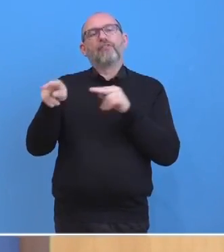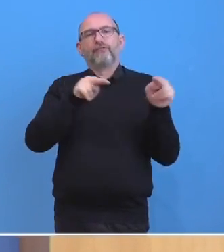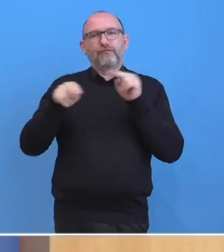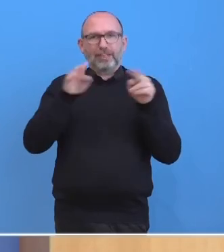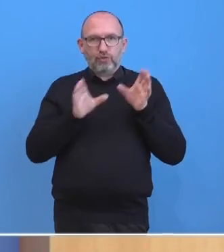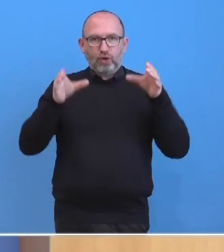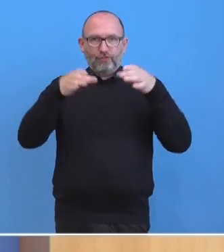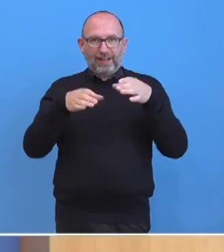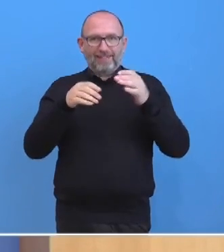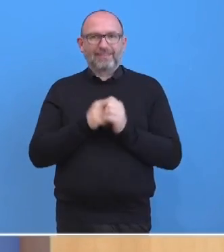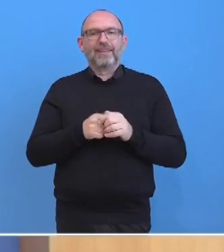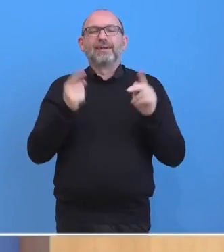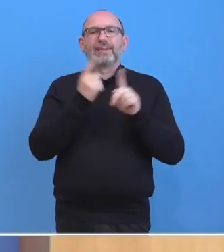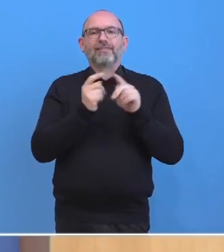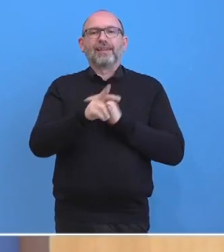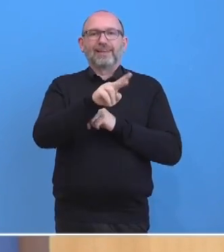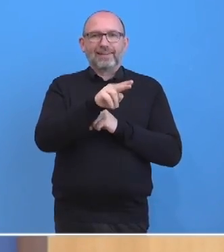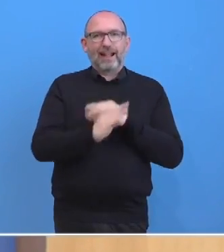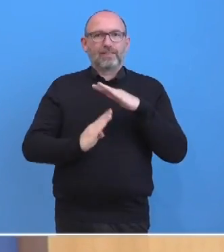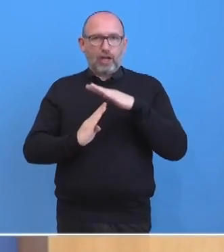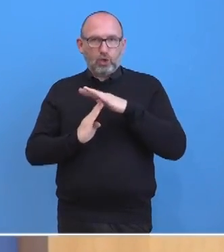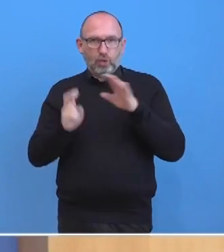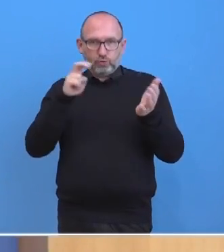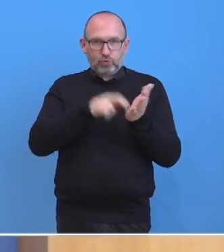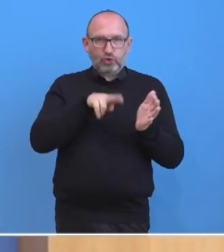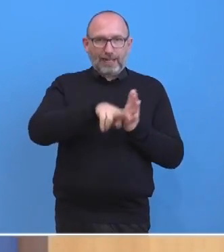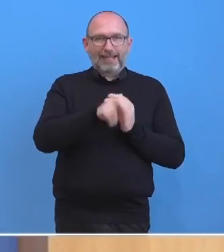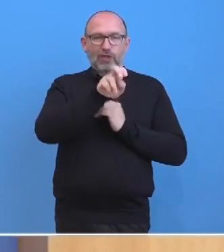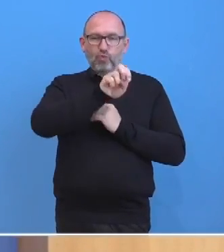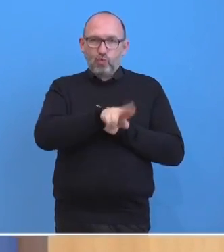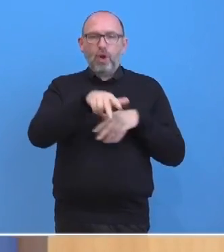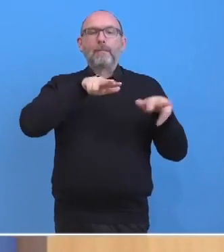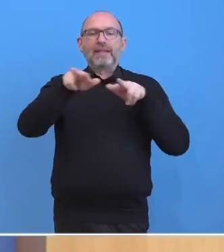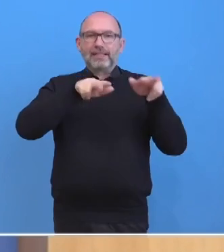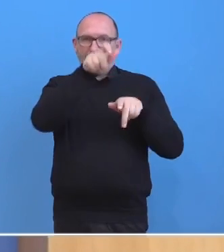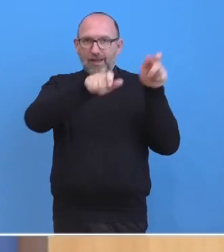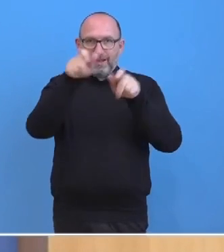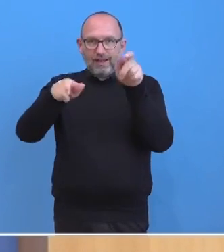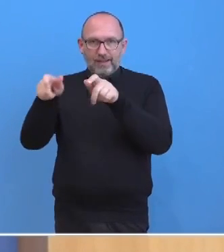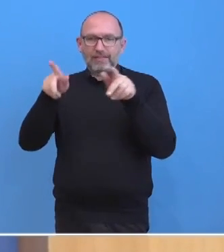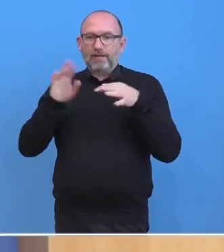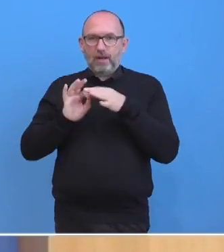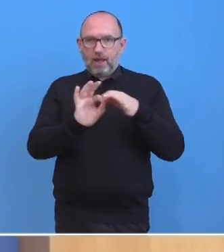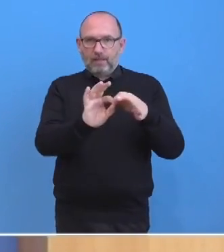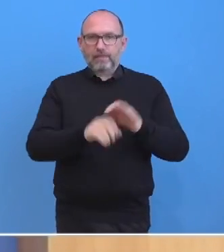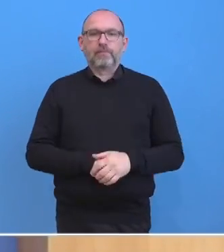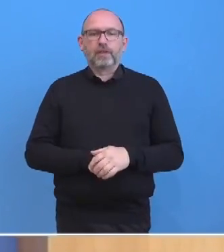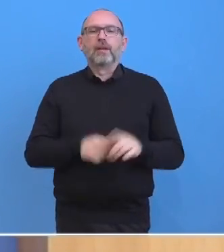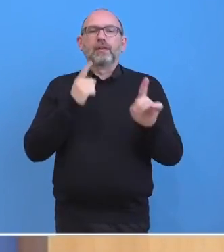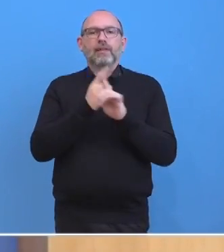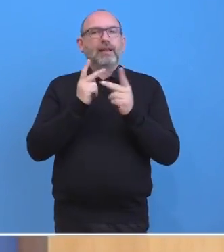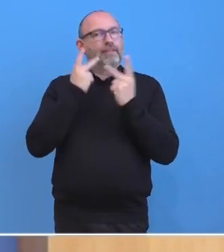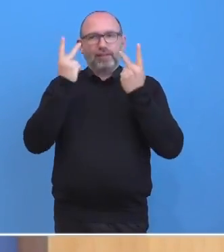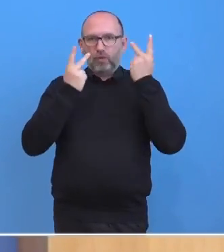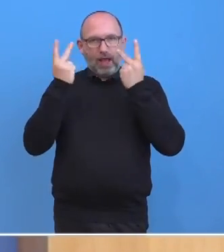für Digitales und Telekom zuständigen EU-Ministerinnen und EU-Minister leiten. Das Treffen wird, wie gesagt, virtuell via